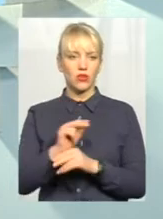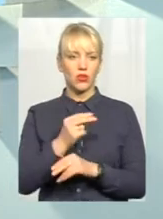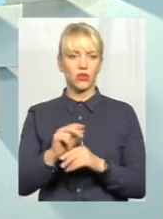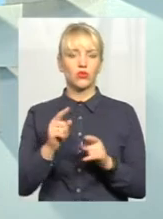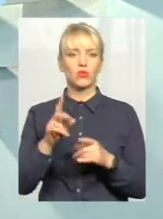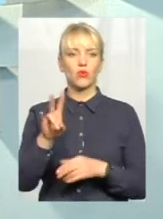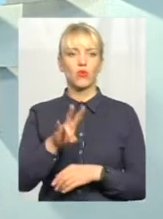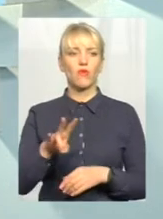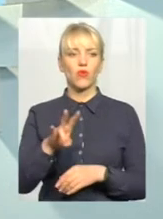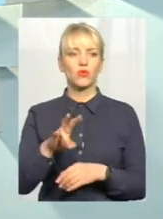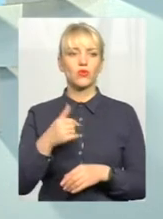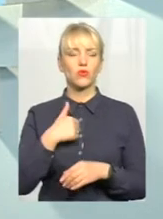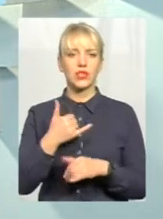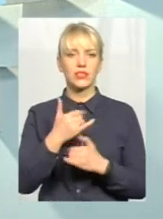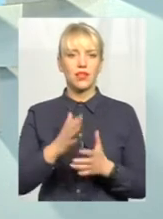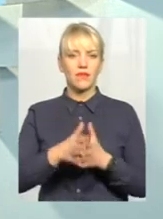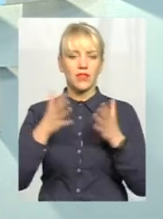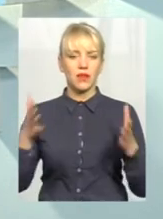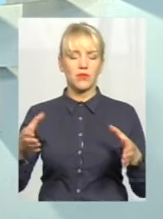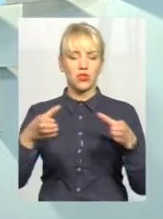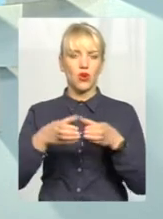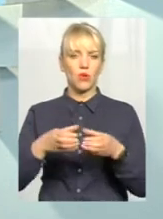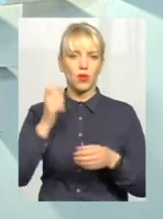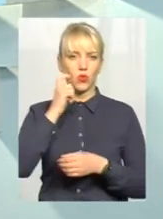Новоушуця, одна із найбільших громад України,